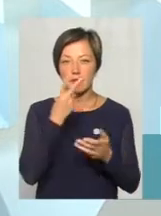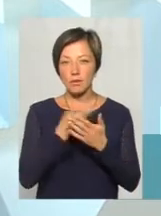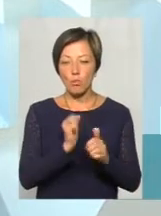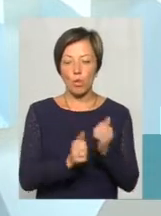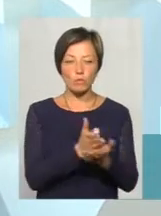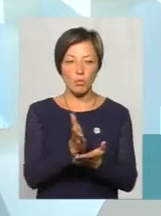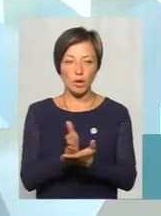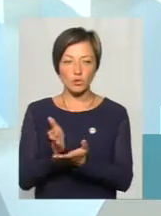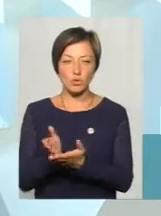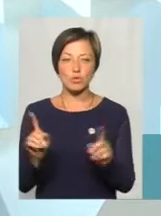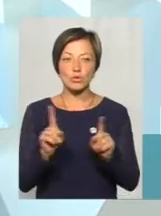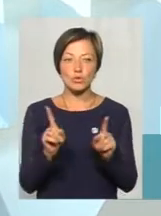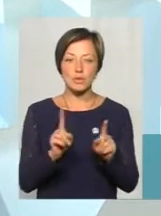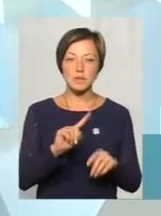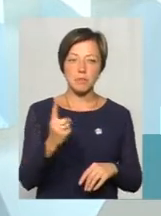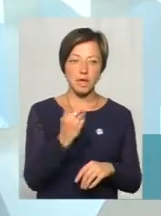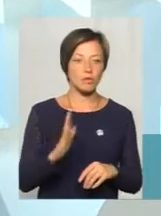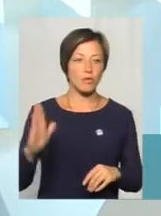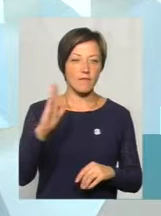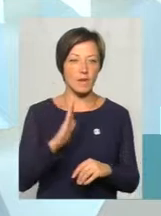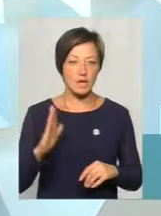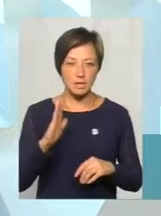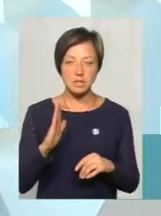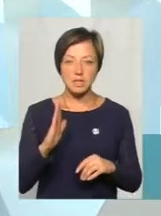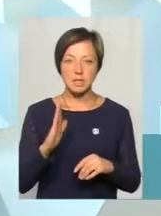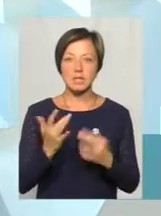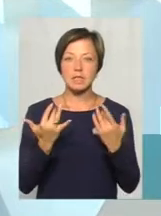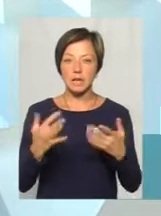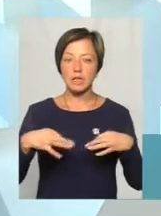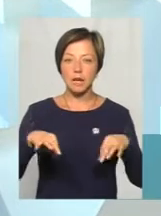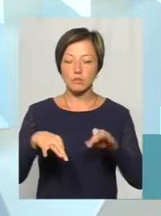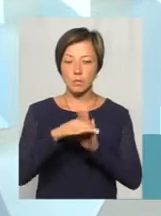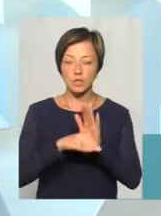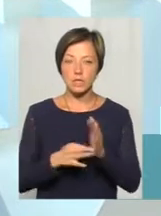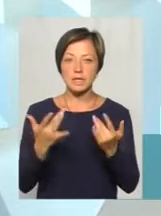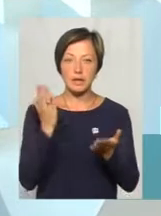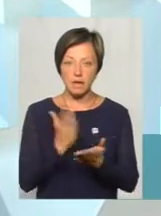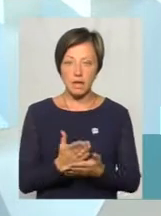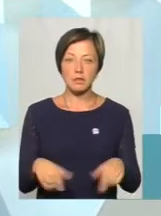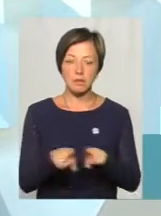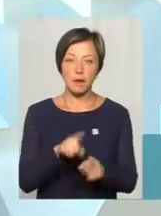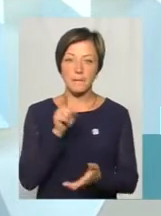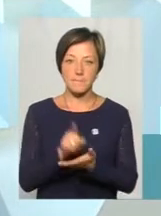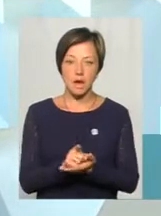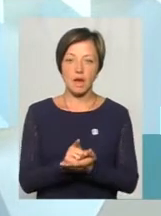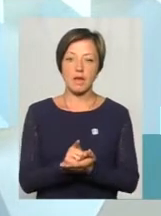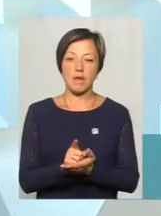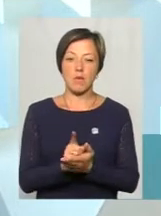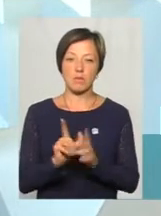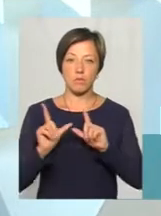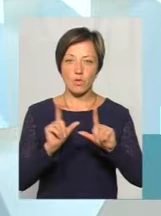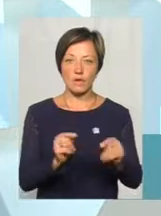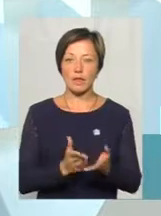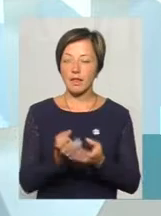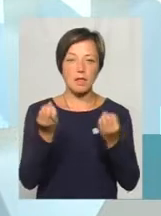кожному маршруту, щоб з 1 вересня, скільки в транспортній мережі є транспортних засобів, стільки має вийти на лінію. Це